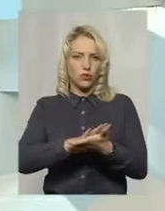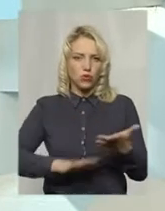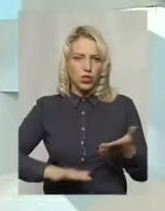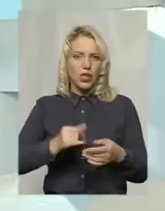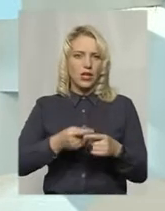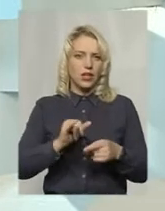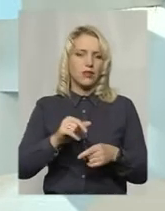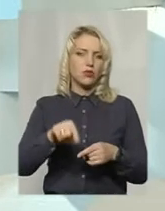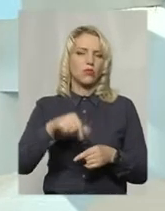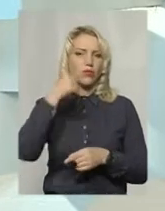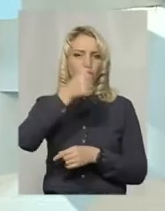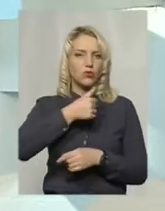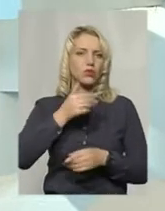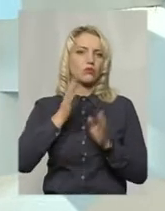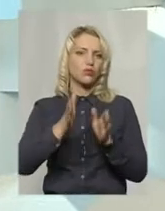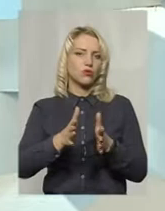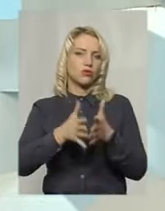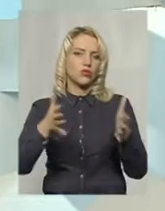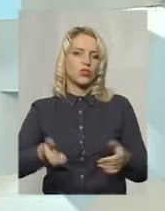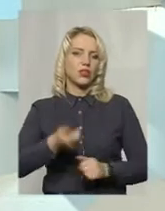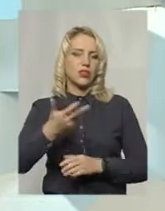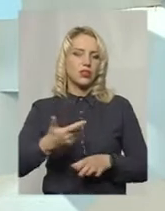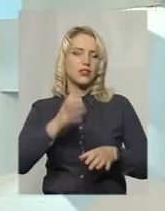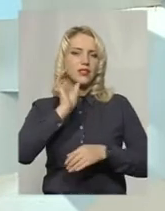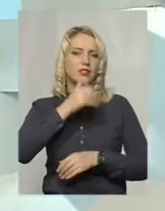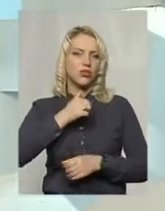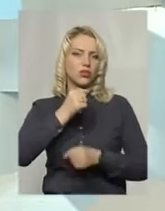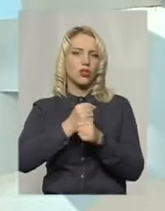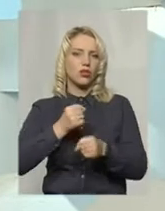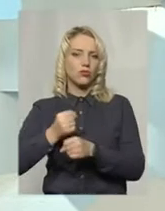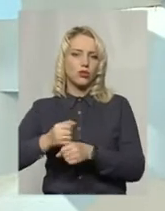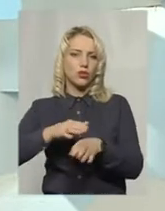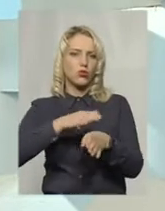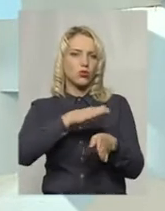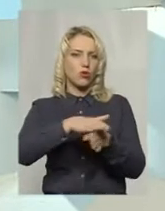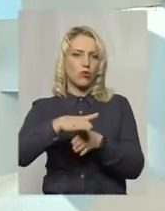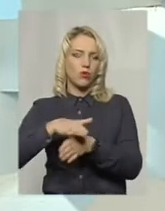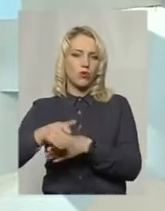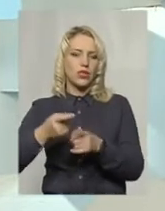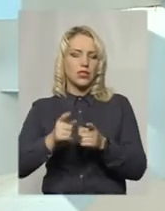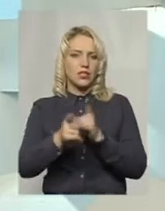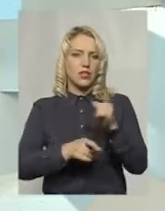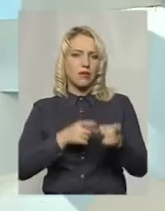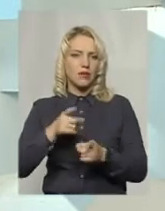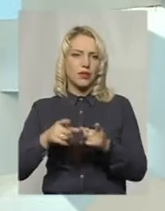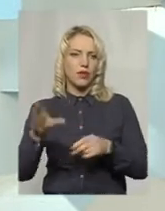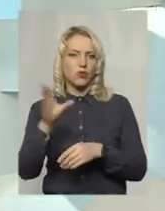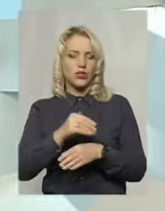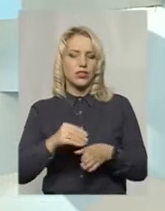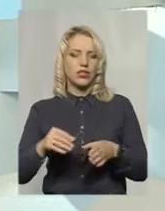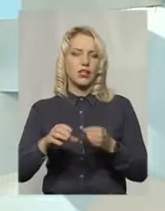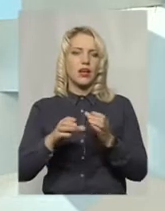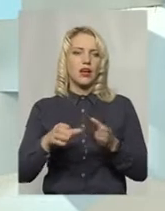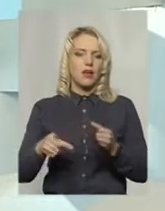цього року буде більша кількість таких серйозних робіт зроблено. Це заміна всіх магістралей,